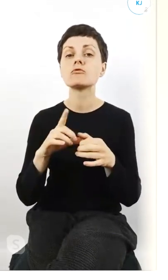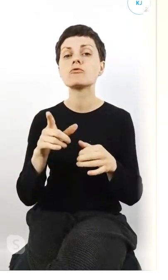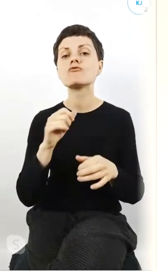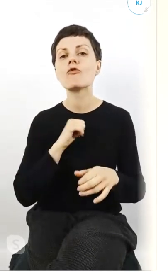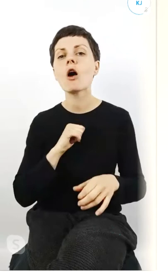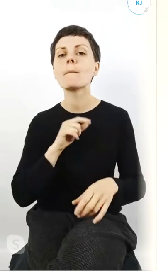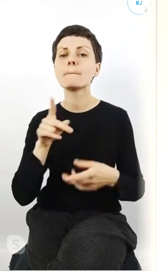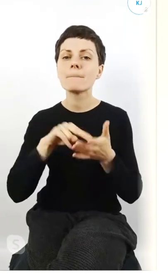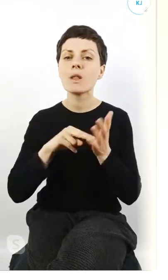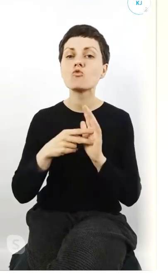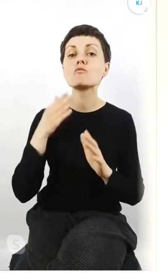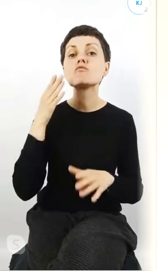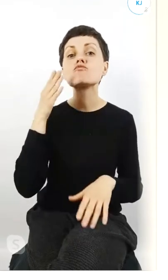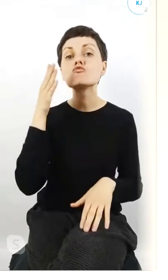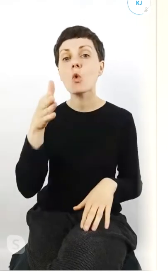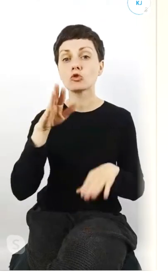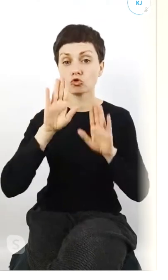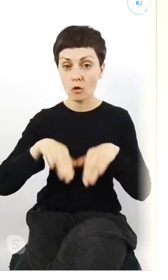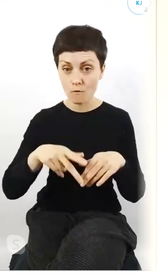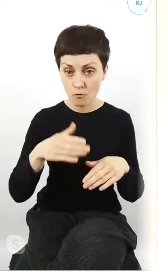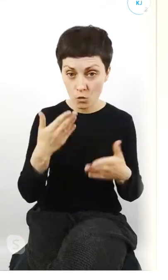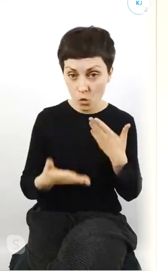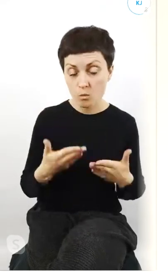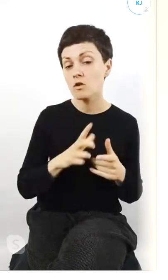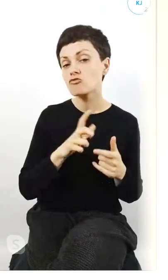zamierzacie wyjechać z miasta?